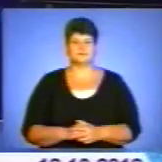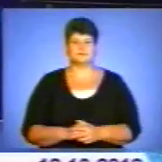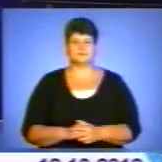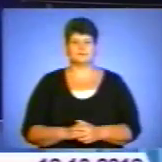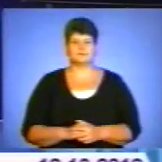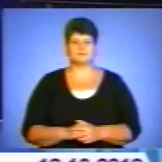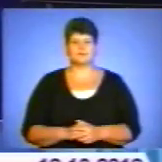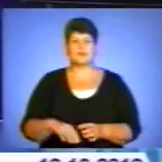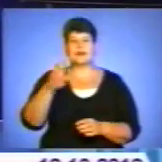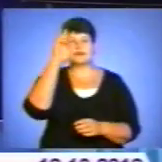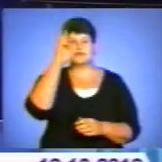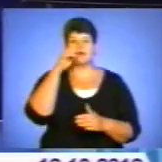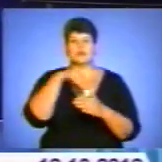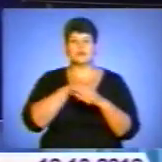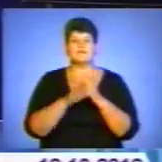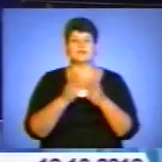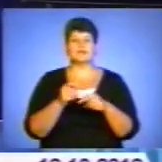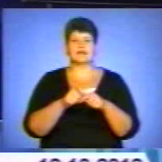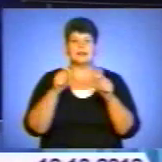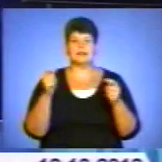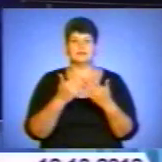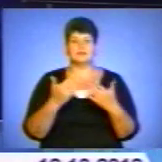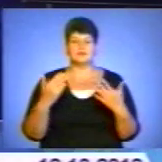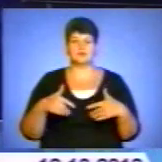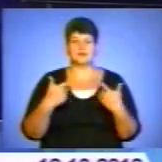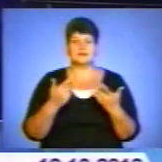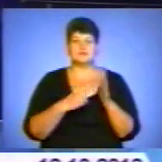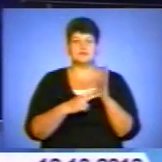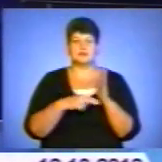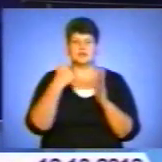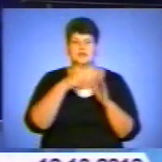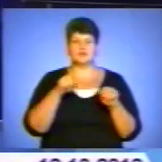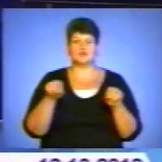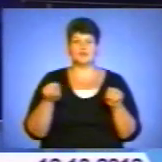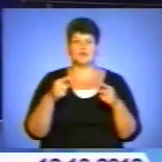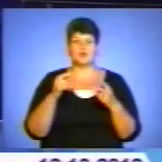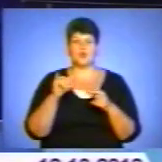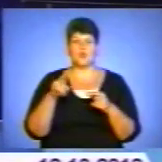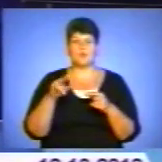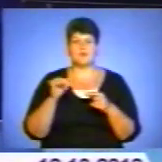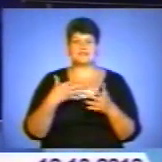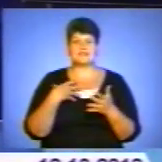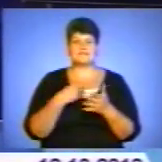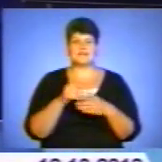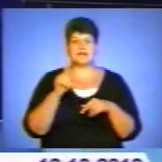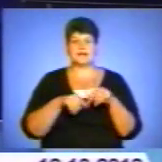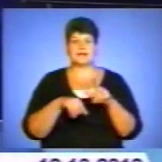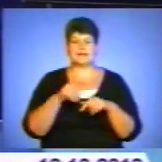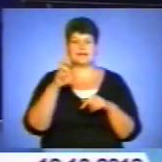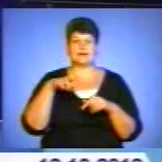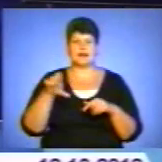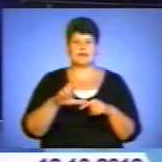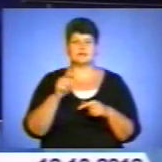У Державному архіві відкрили виставку, приурошену 70-й річниці створення УПА під назвою «За свій рідний край, за козацький